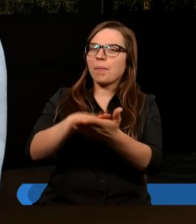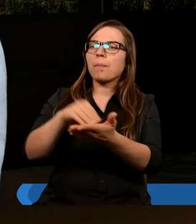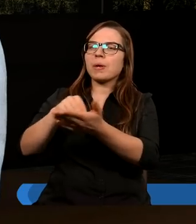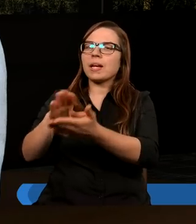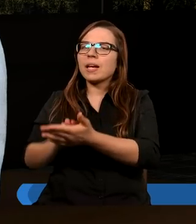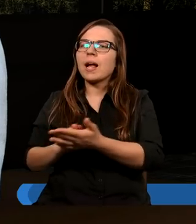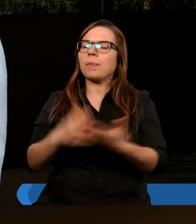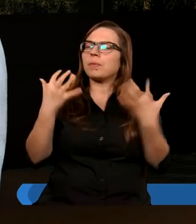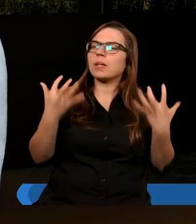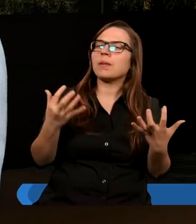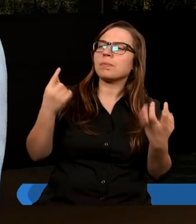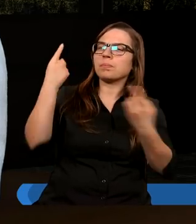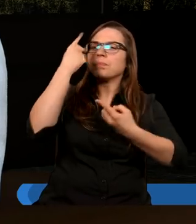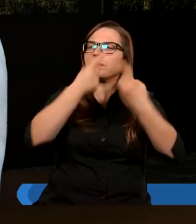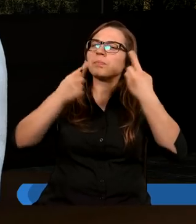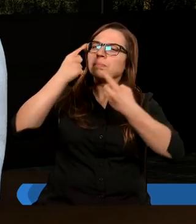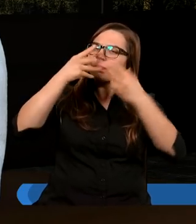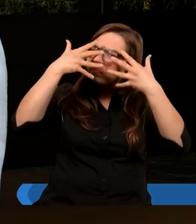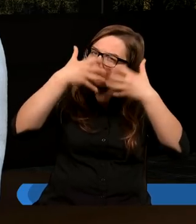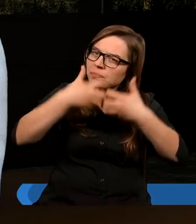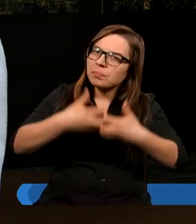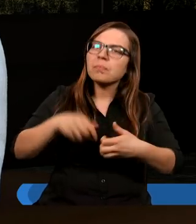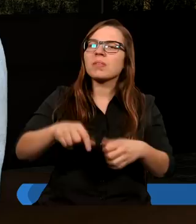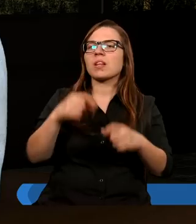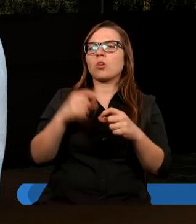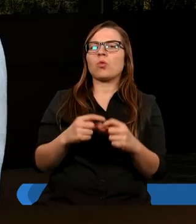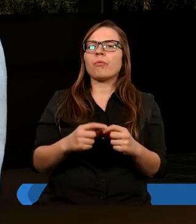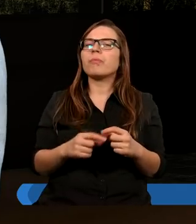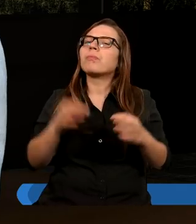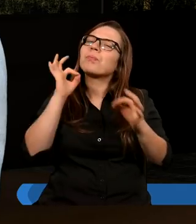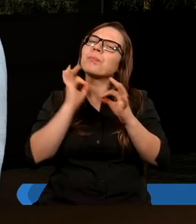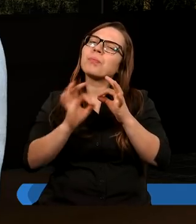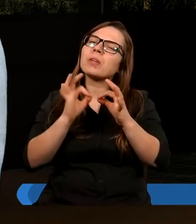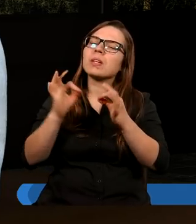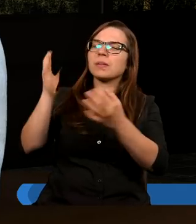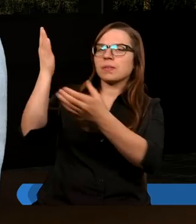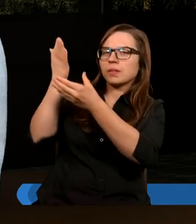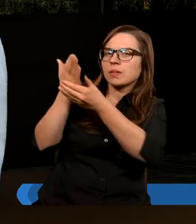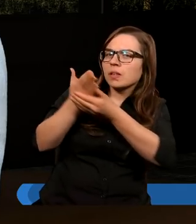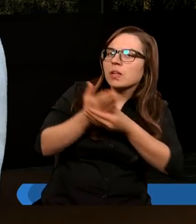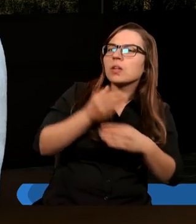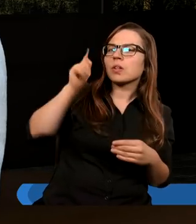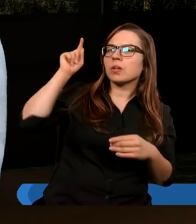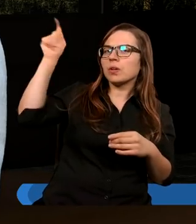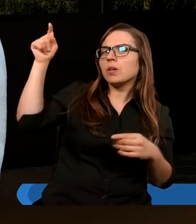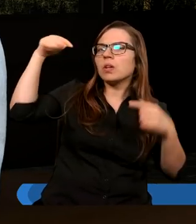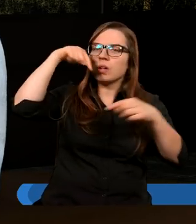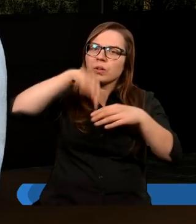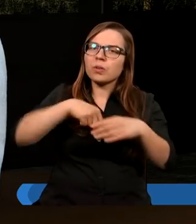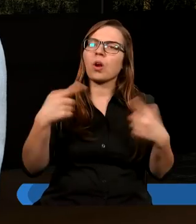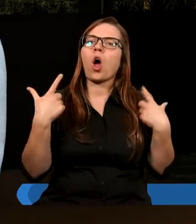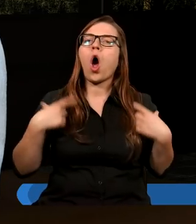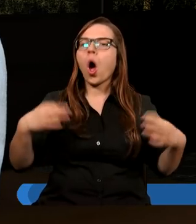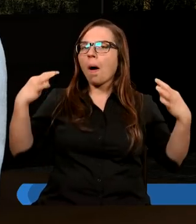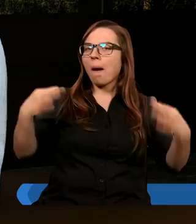chcemy rozważać to Słowo. Dlatego w szczególny sposób zapraszamy i prosimy o obecność Twoją,